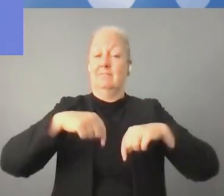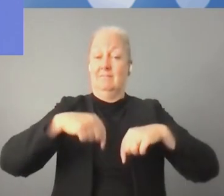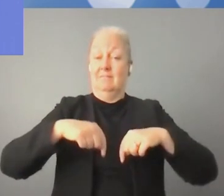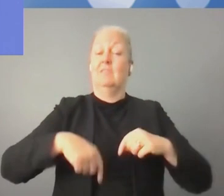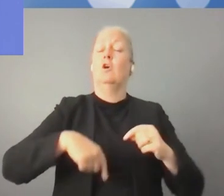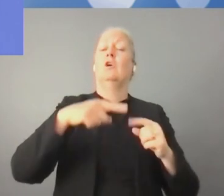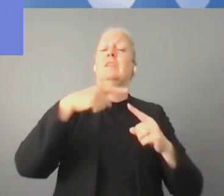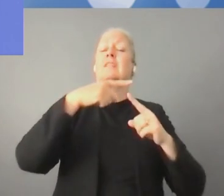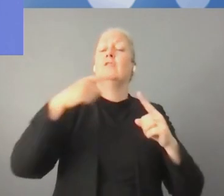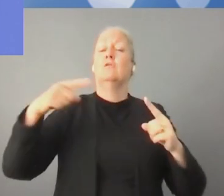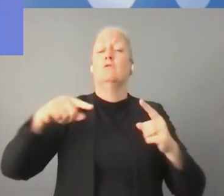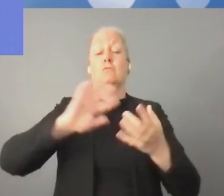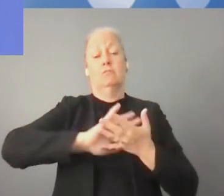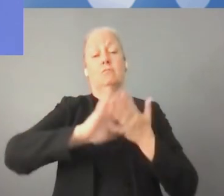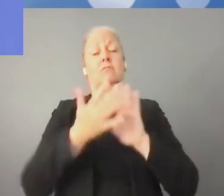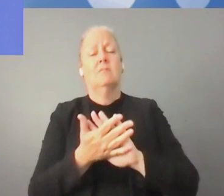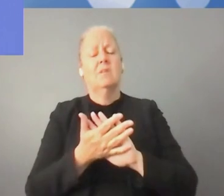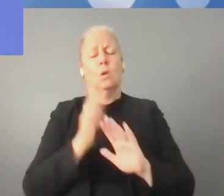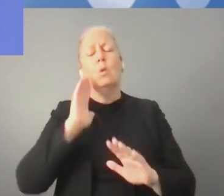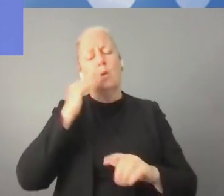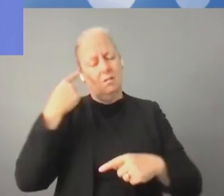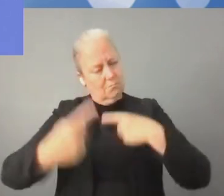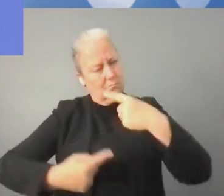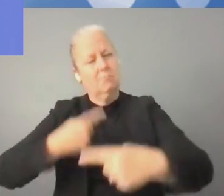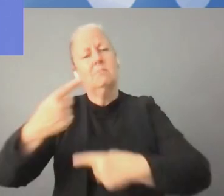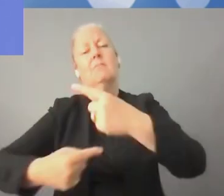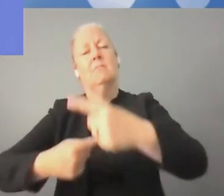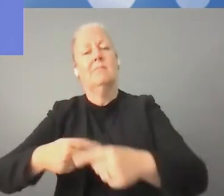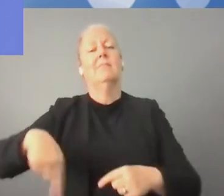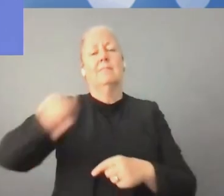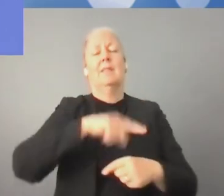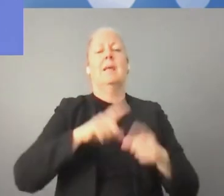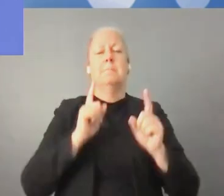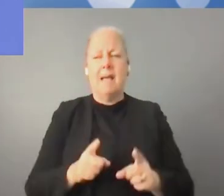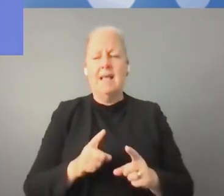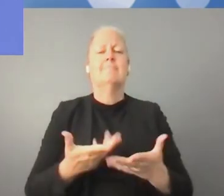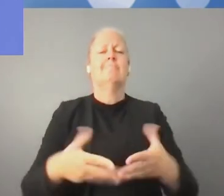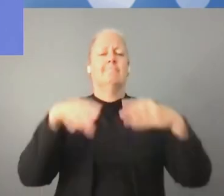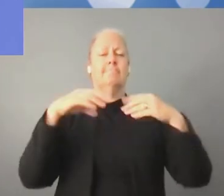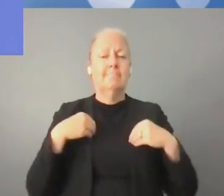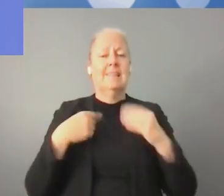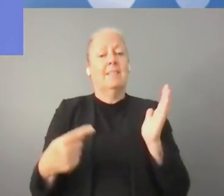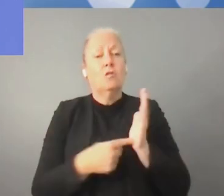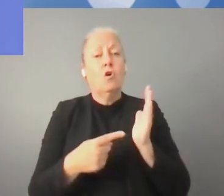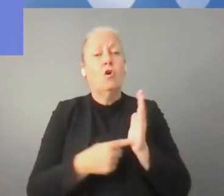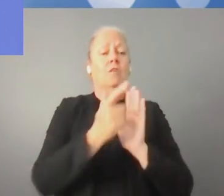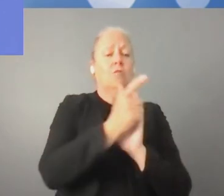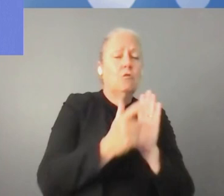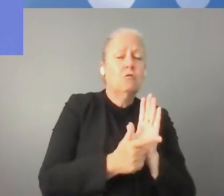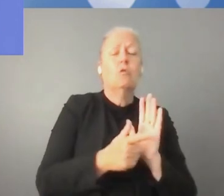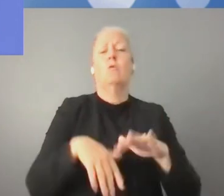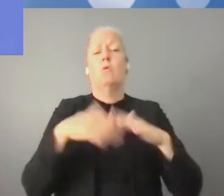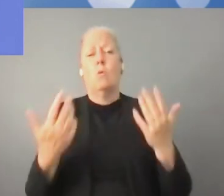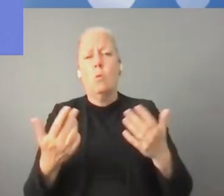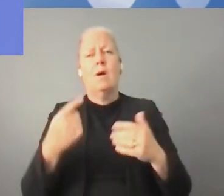شفافة. أيها السادة شكراً جزيلاً. سأضيف فقط أن هناك شيء أكيد أن